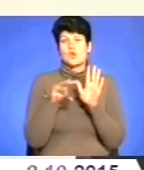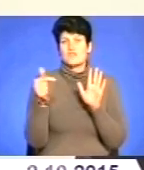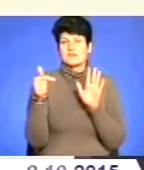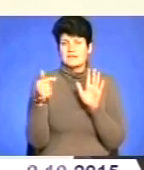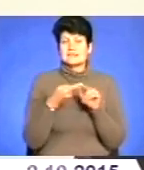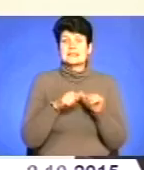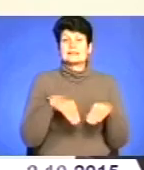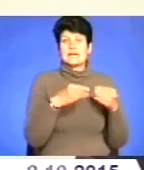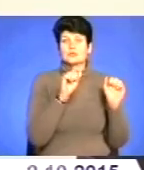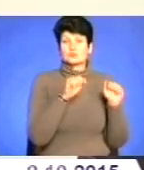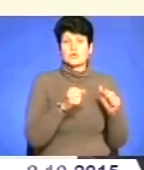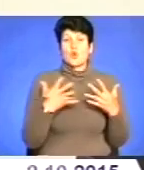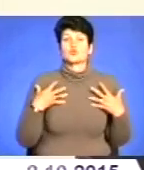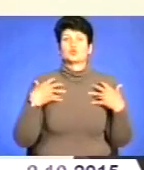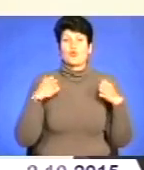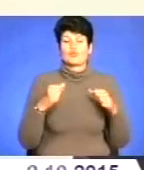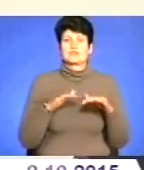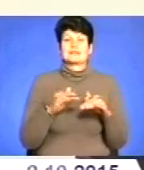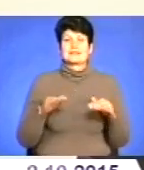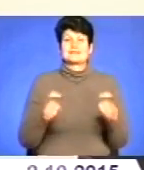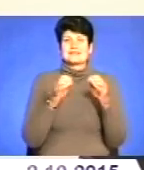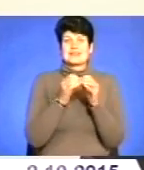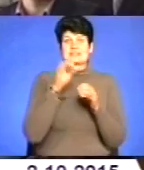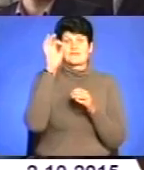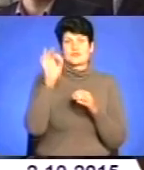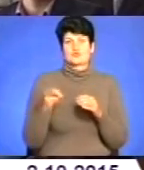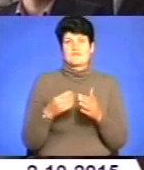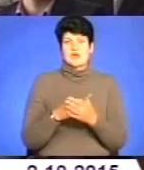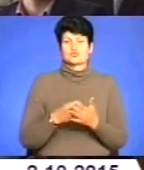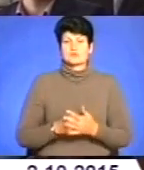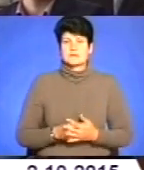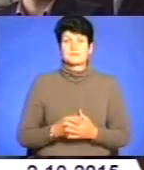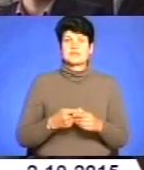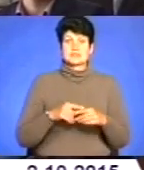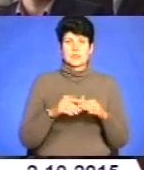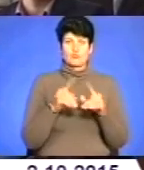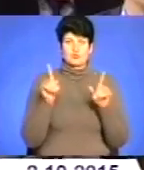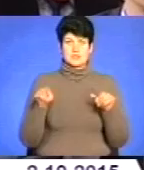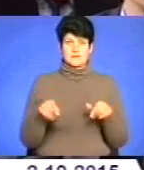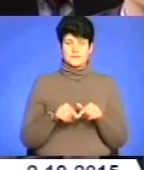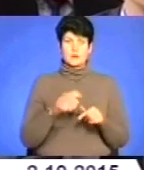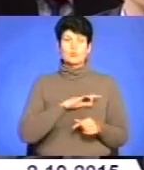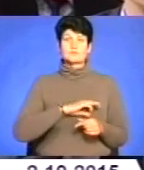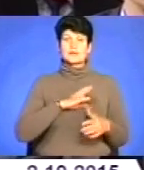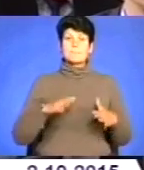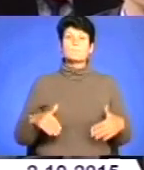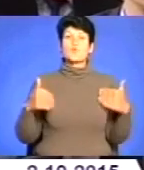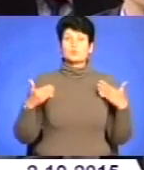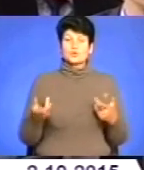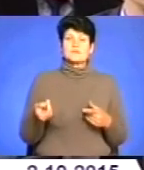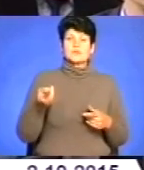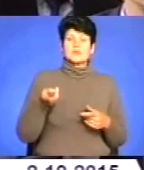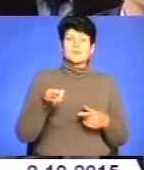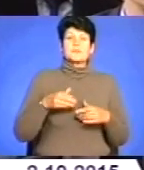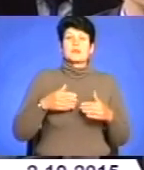можливість оздоровлювати дітей за 10% вартої цих путівок. Профспілки пропонують звернутися до